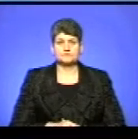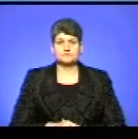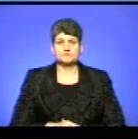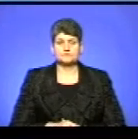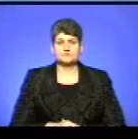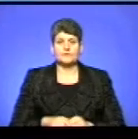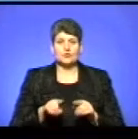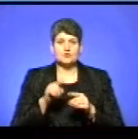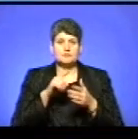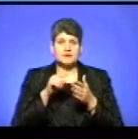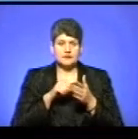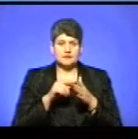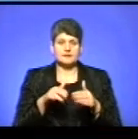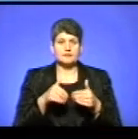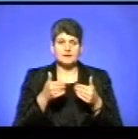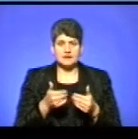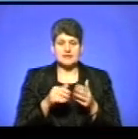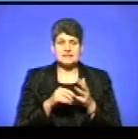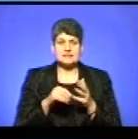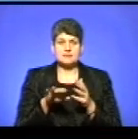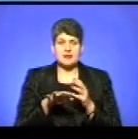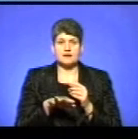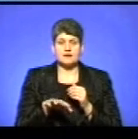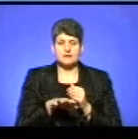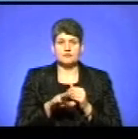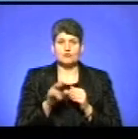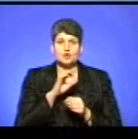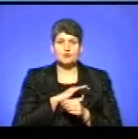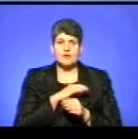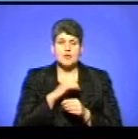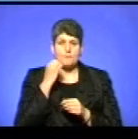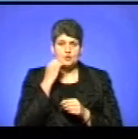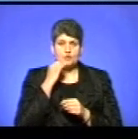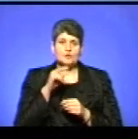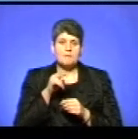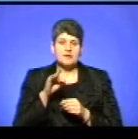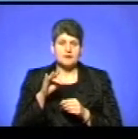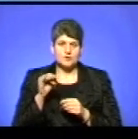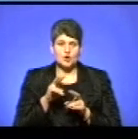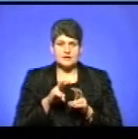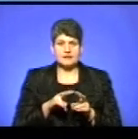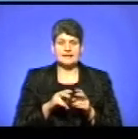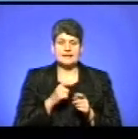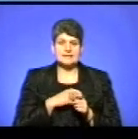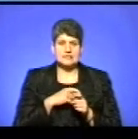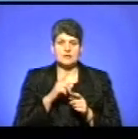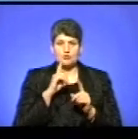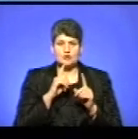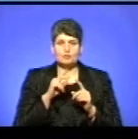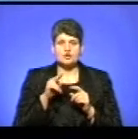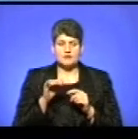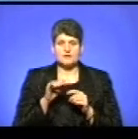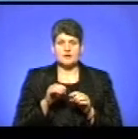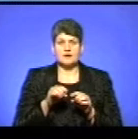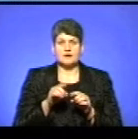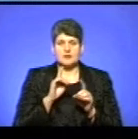Отож, питання щодо надання земельних ділянок у користування московського патріархату розглядалося на сесії Почаївської міської ради. Що було